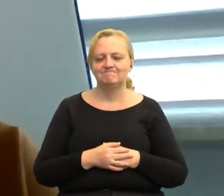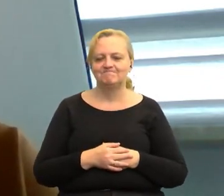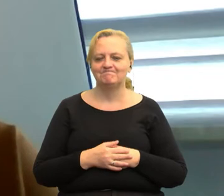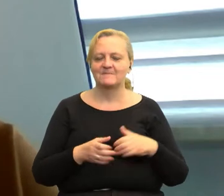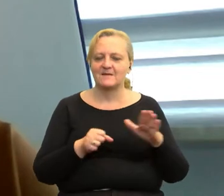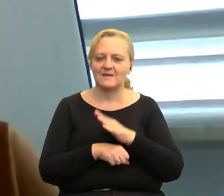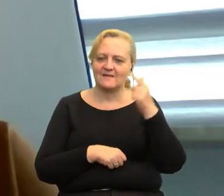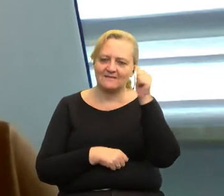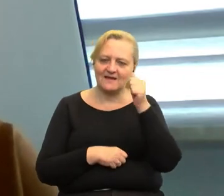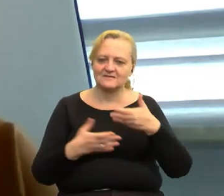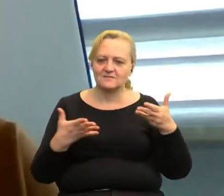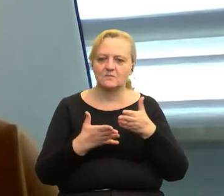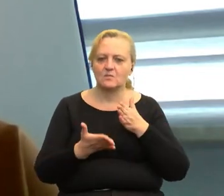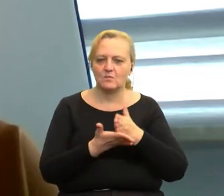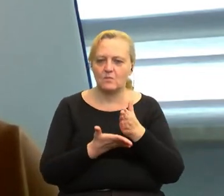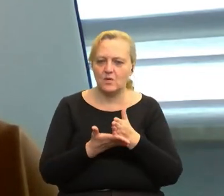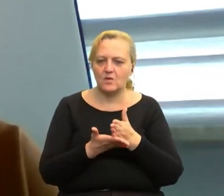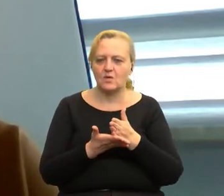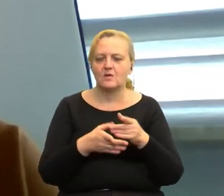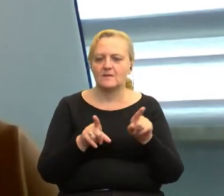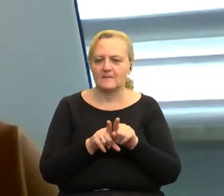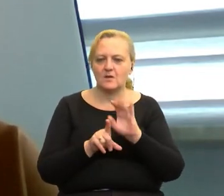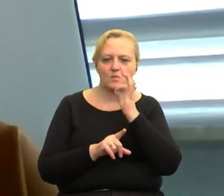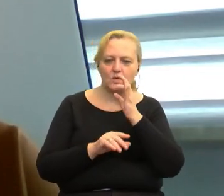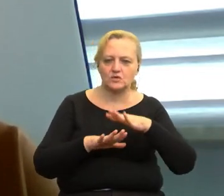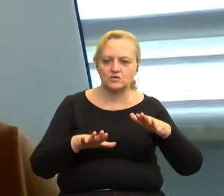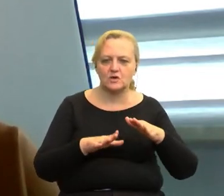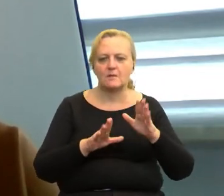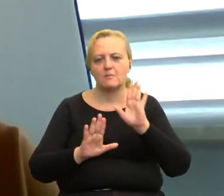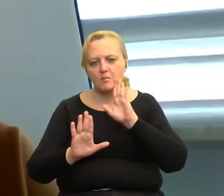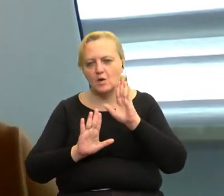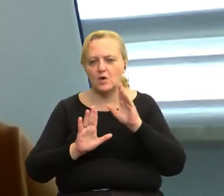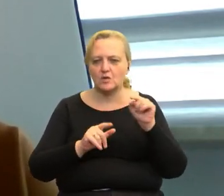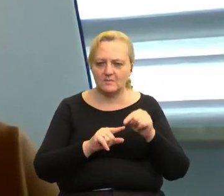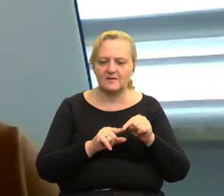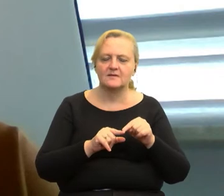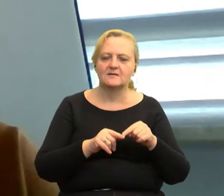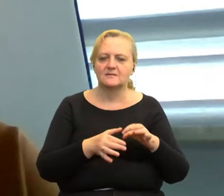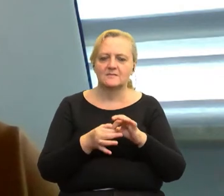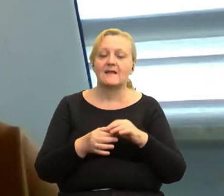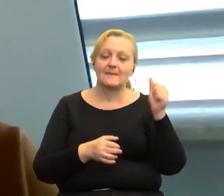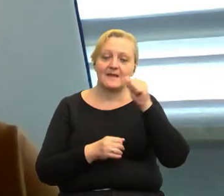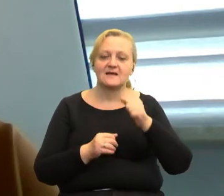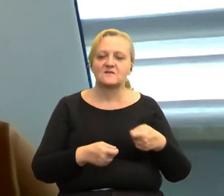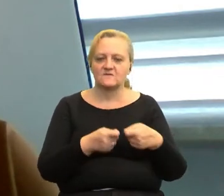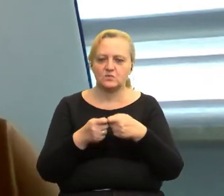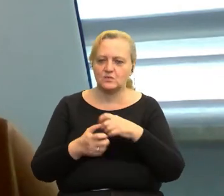Pełna nazwa Stowarzyszenia Pomocy i Również Młodzieży i Dzieciom o pokrewnych zaburzeniach, o nazwie Wspólny Świat.